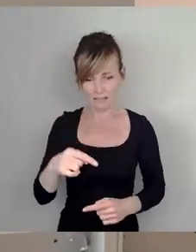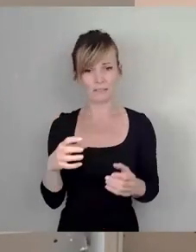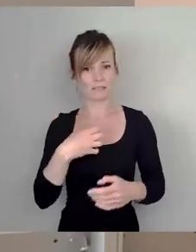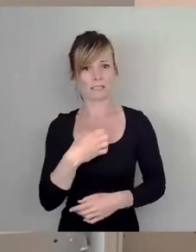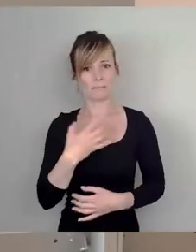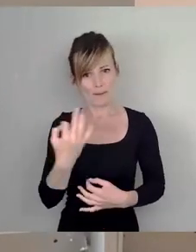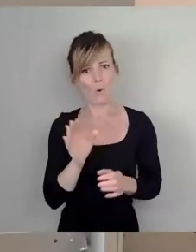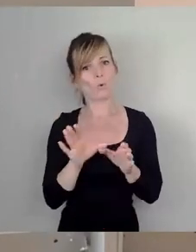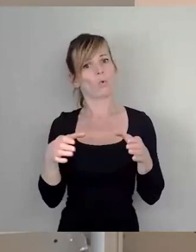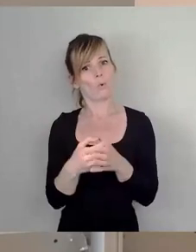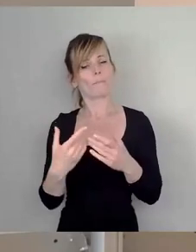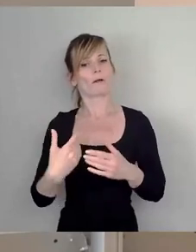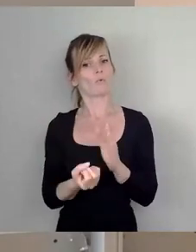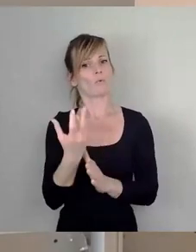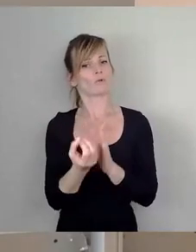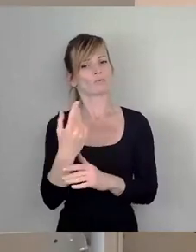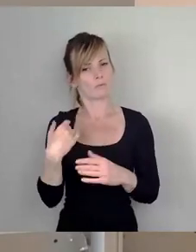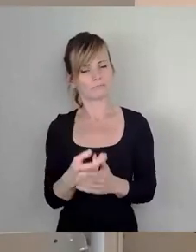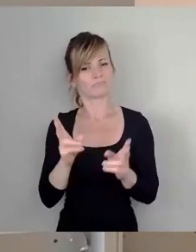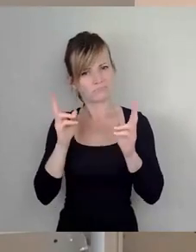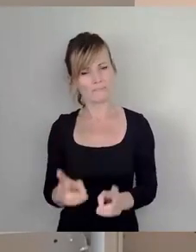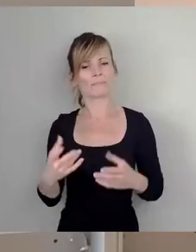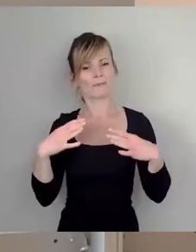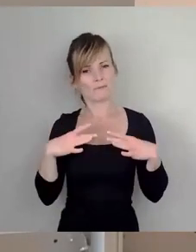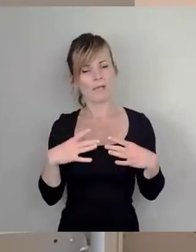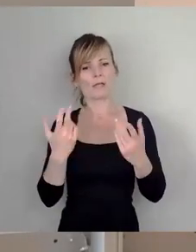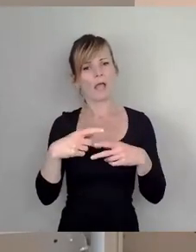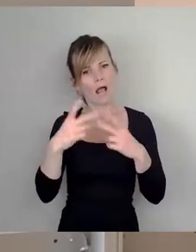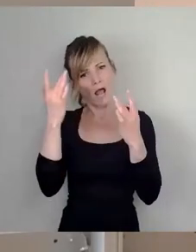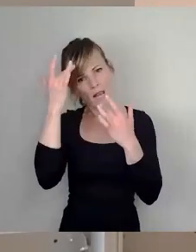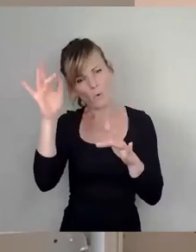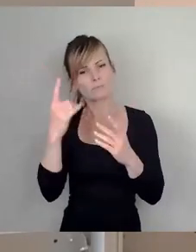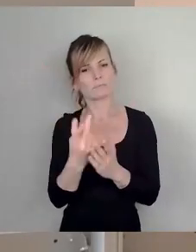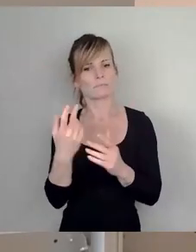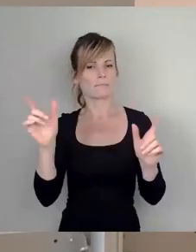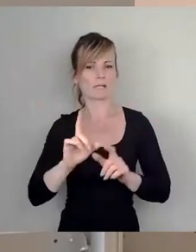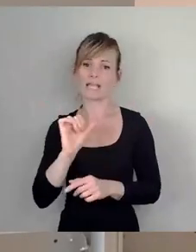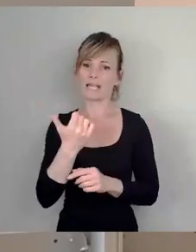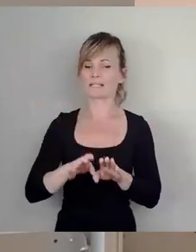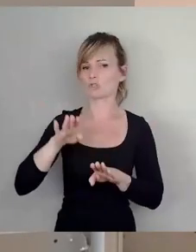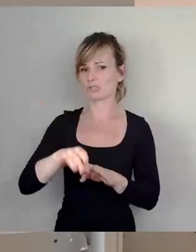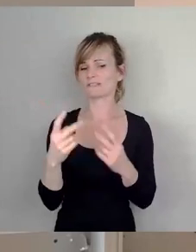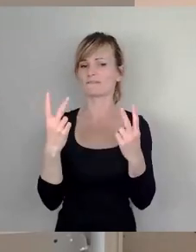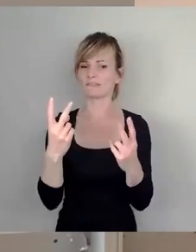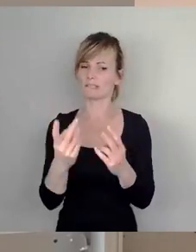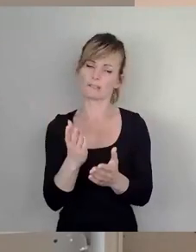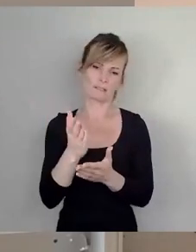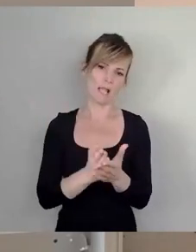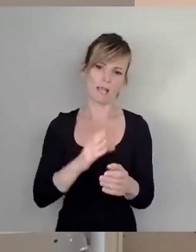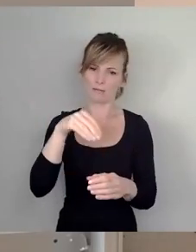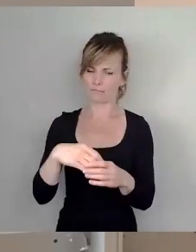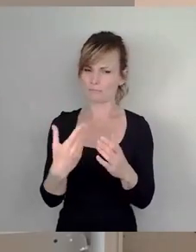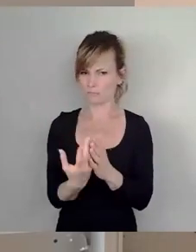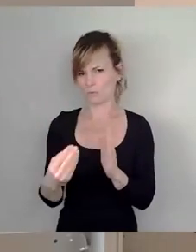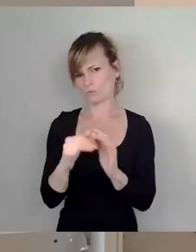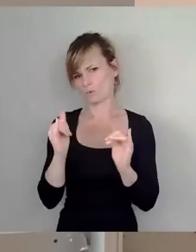und da sind legale Freetags ein erster Schritt, ein wichtiges Element, dass man da überhaupt dazukommt.